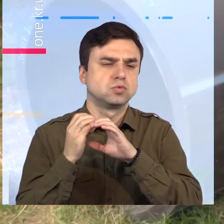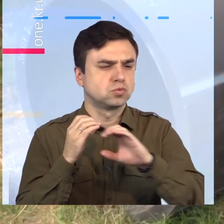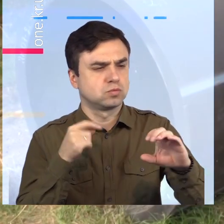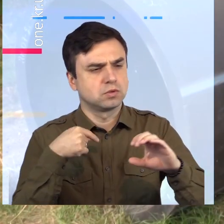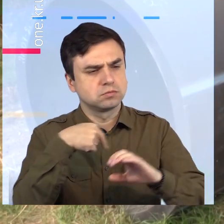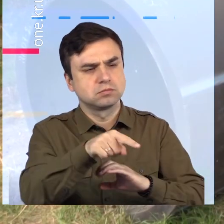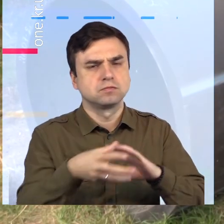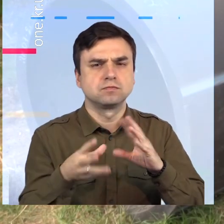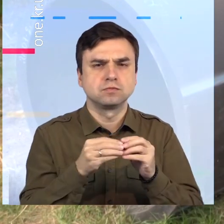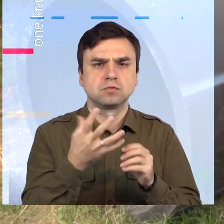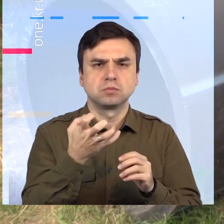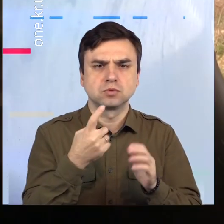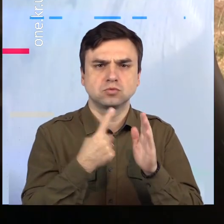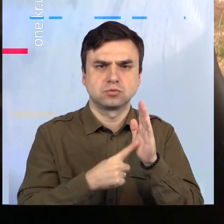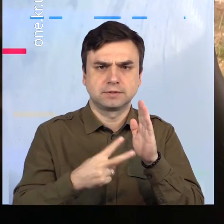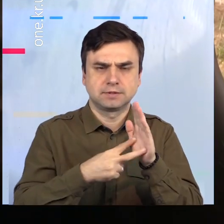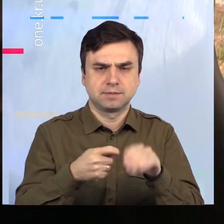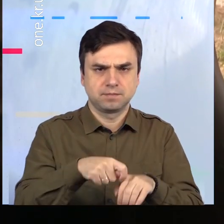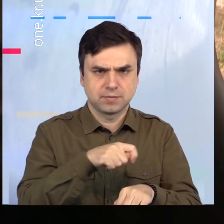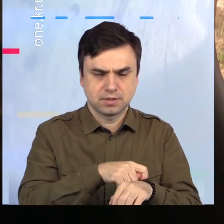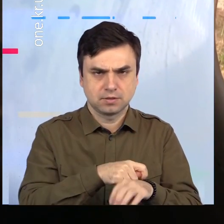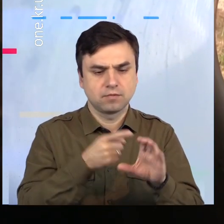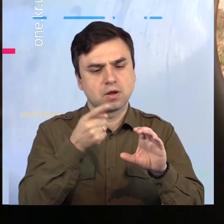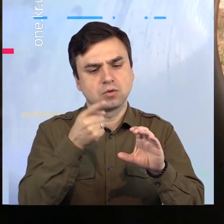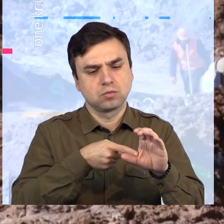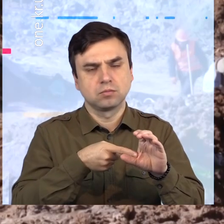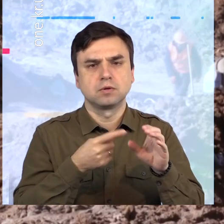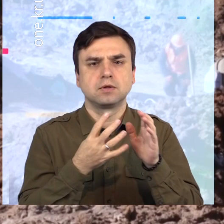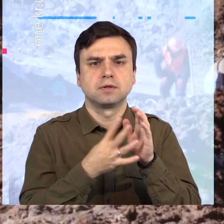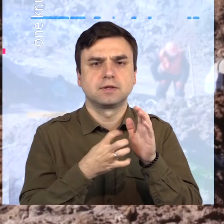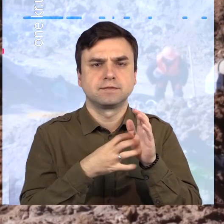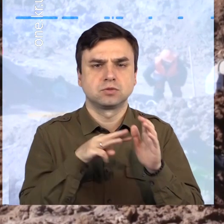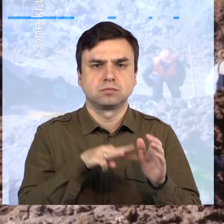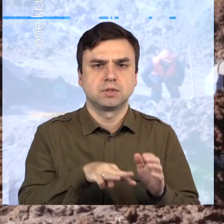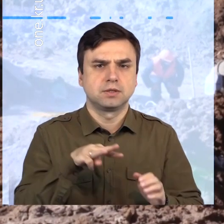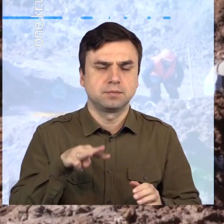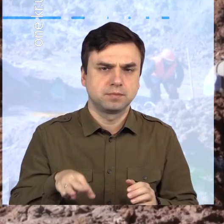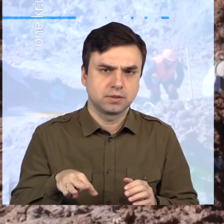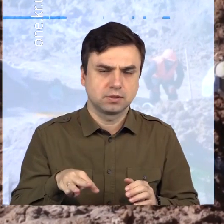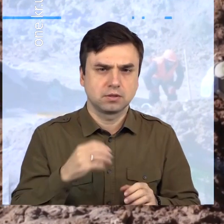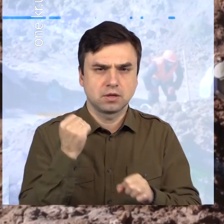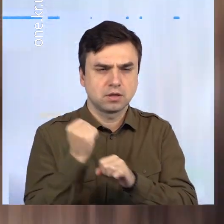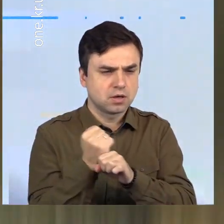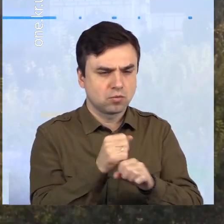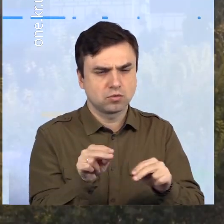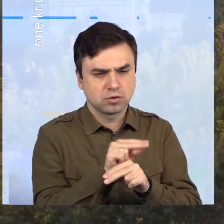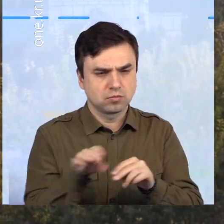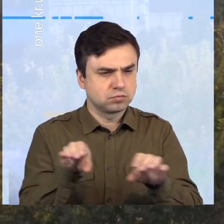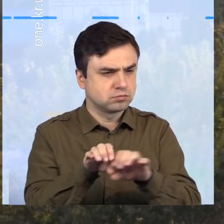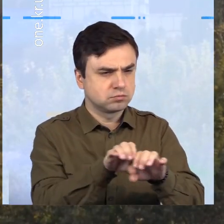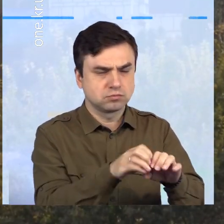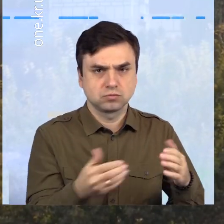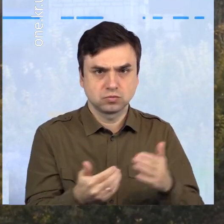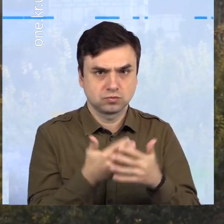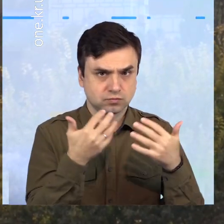колектору складає 567 метрів із діаметром в 900 міліметрів. По закінченню всіх робіт за допомогою цих комунікацій зможуть